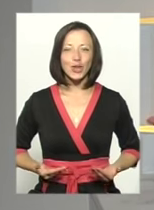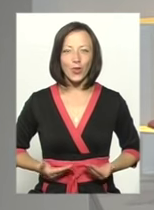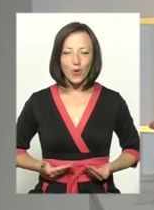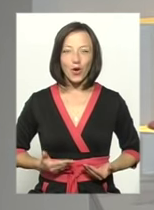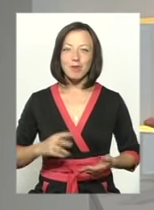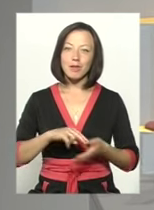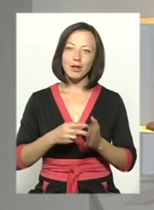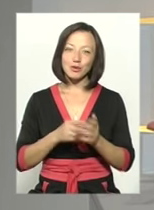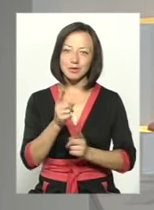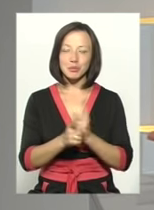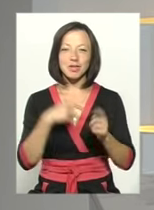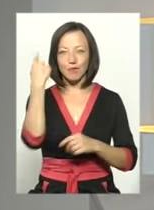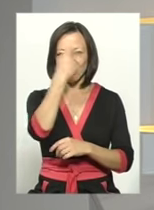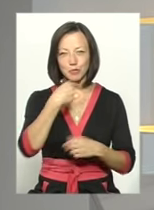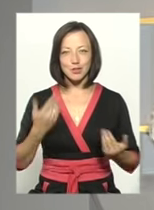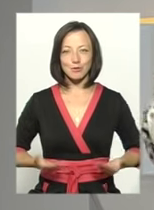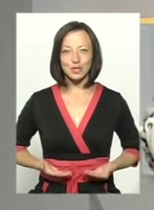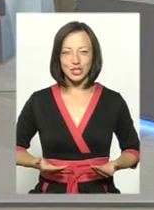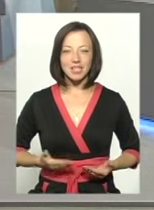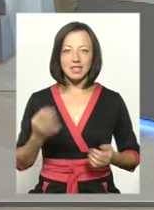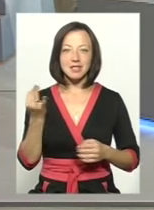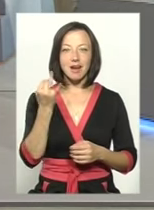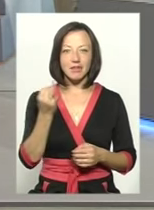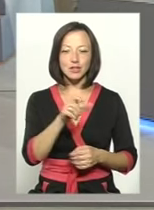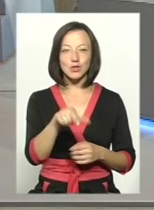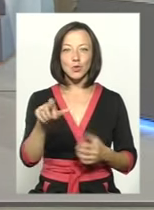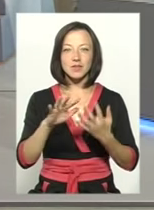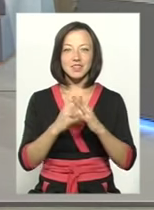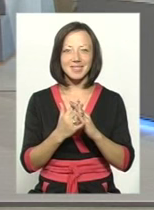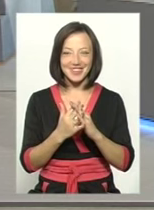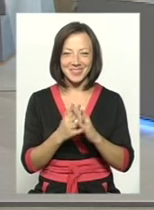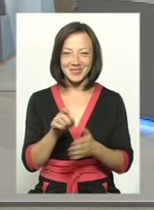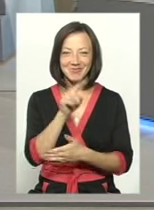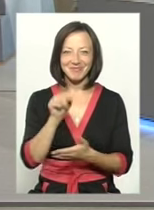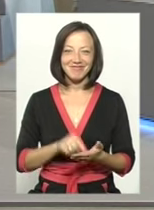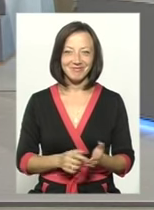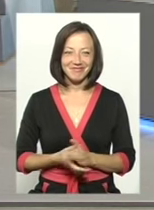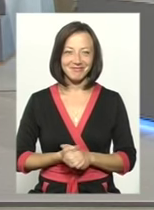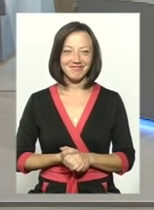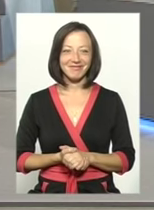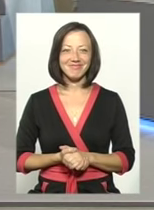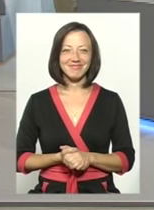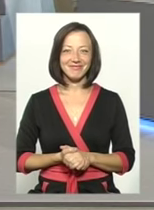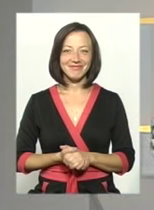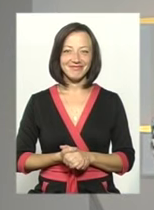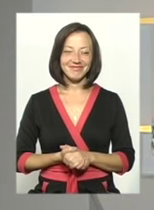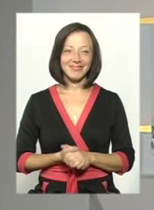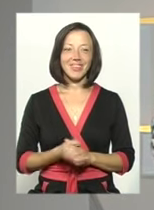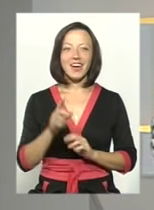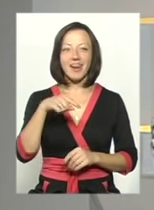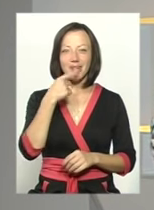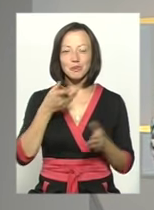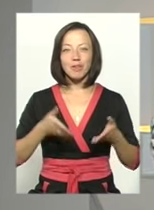плануєте якісь зміни в особистому житті, тому що цікавляться люди в селі. Всі хочуть, щоб демографічна стація